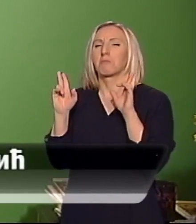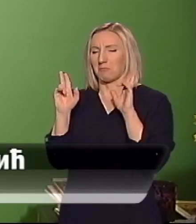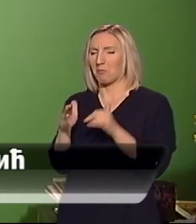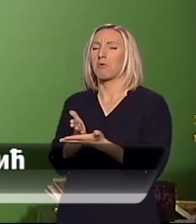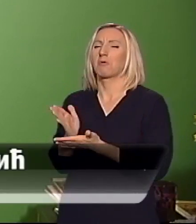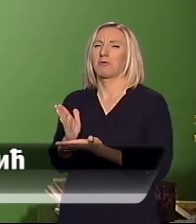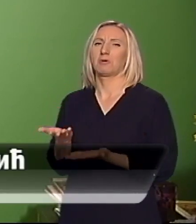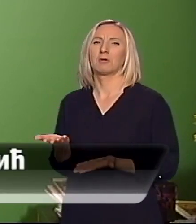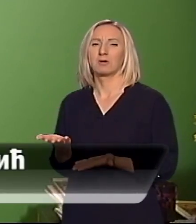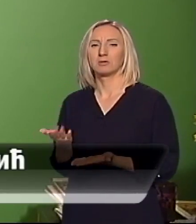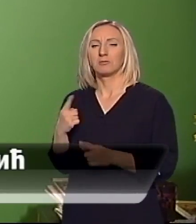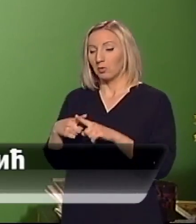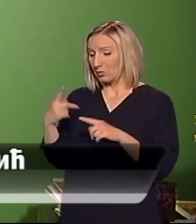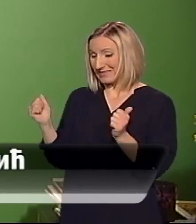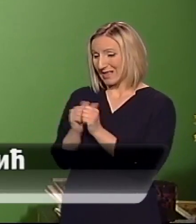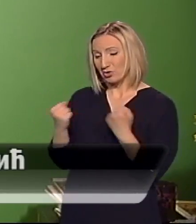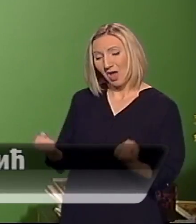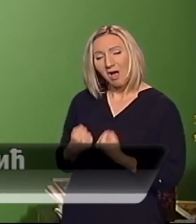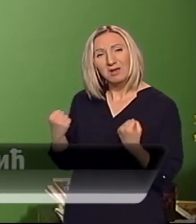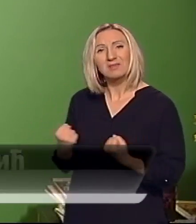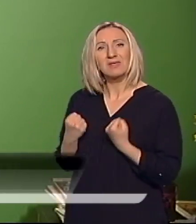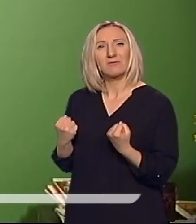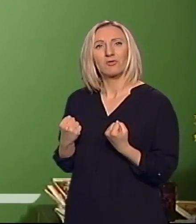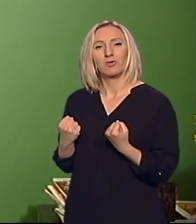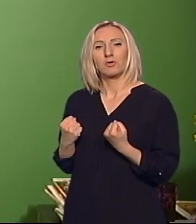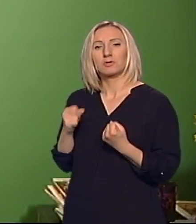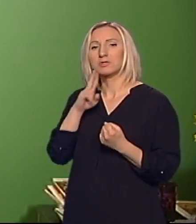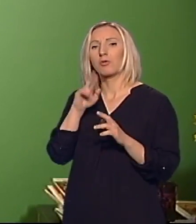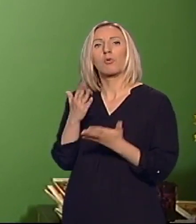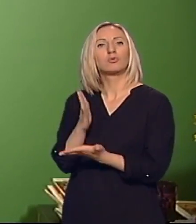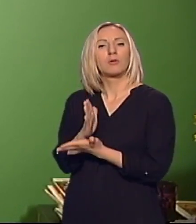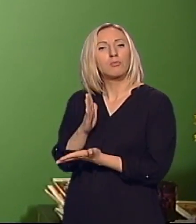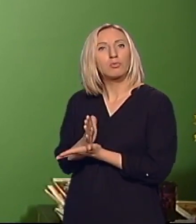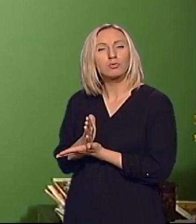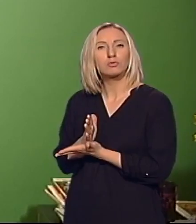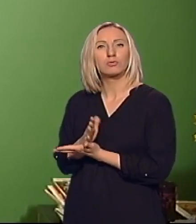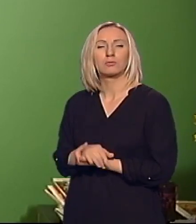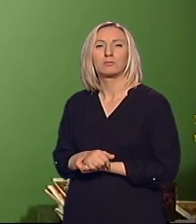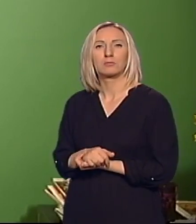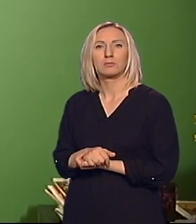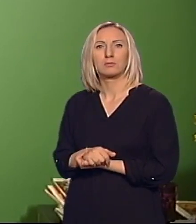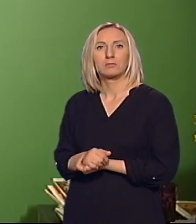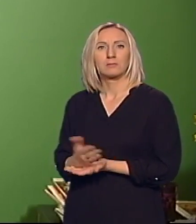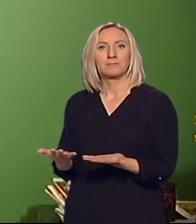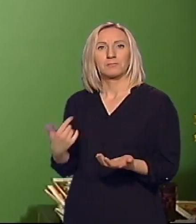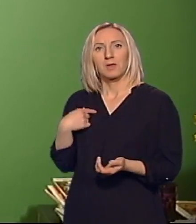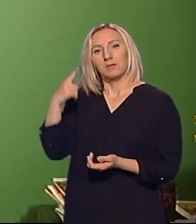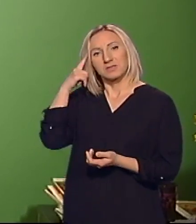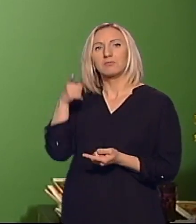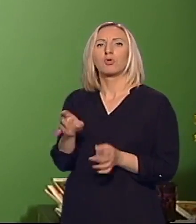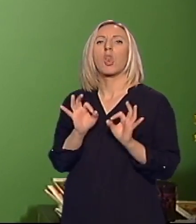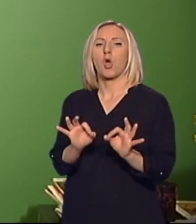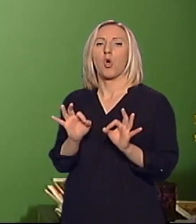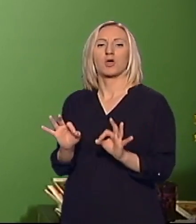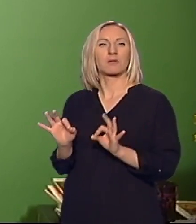aktivnosti zajedničke koje mogu da se dese da je to prosto mislim i to je normalno